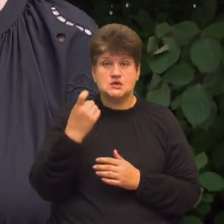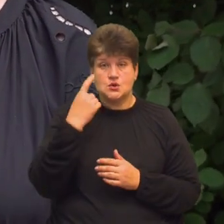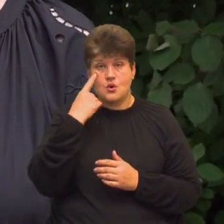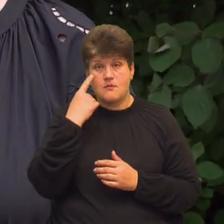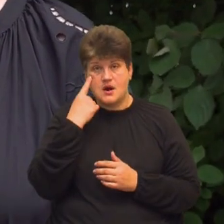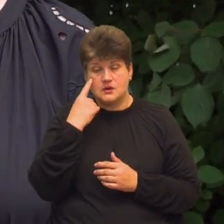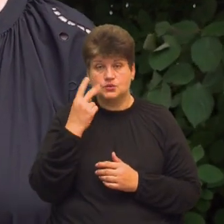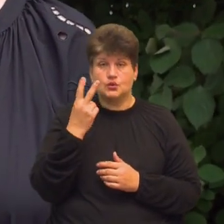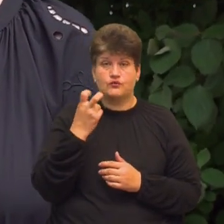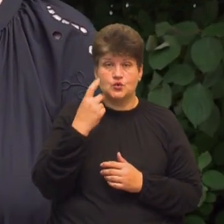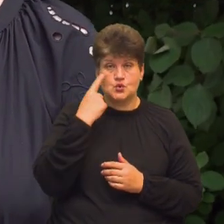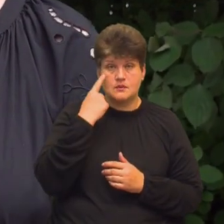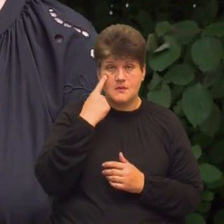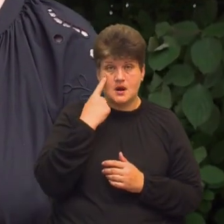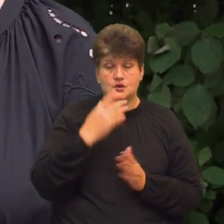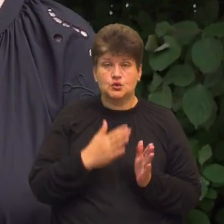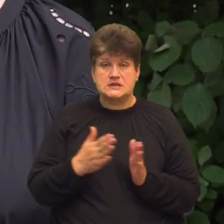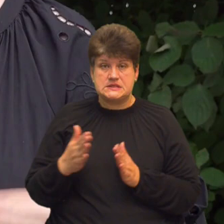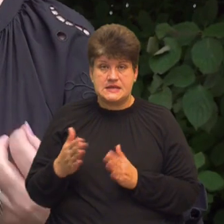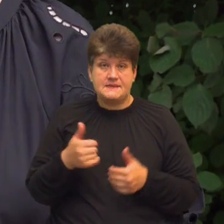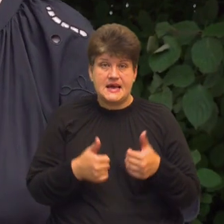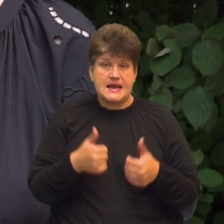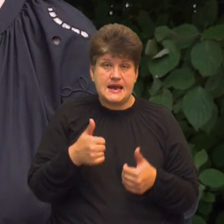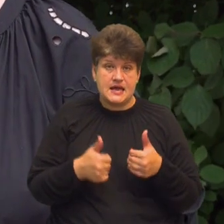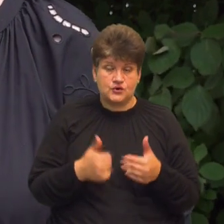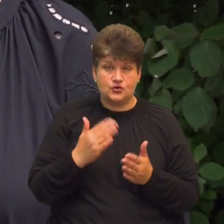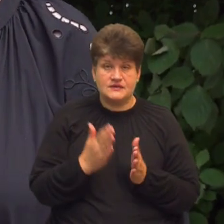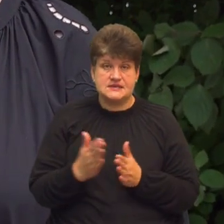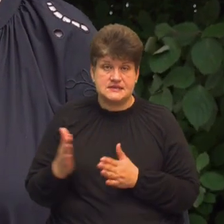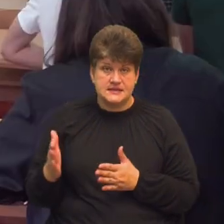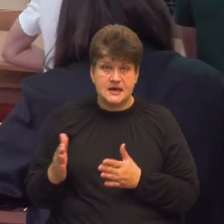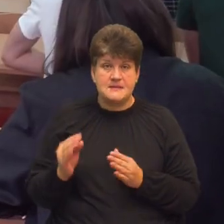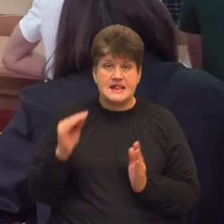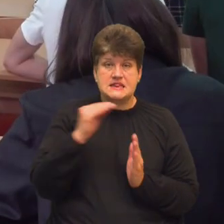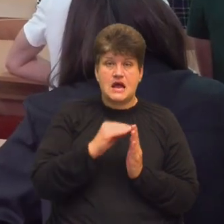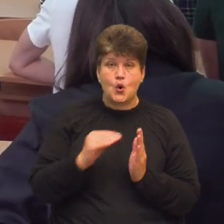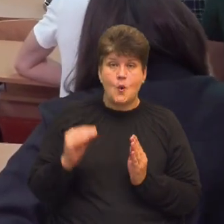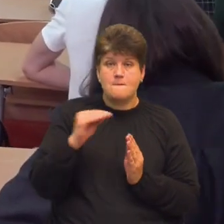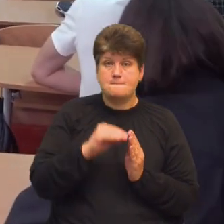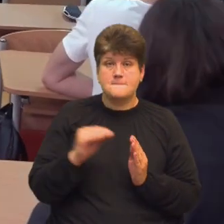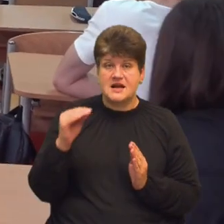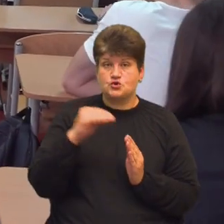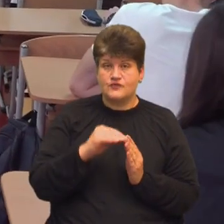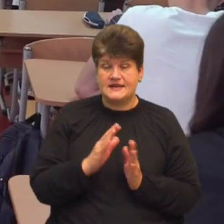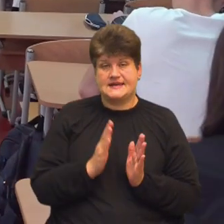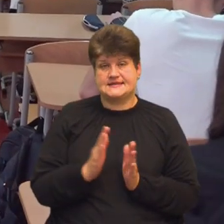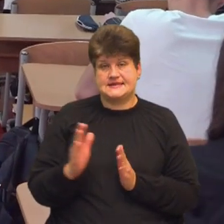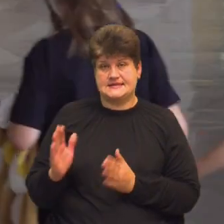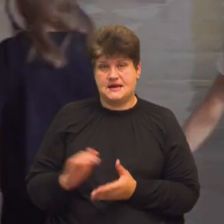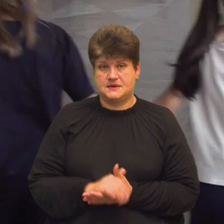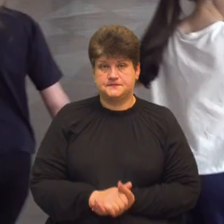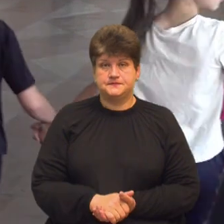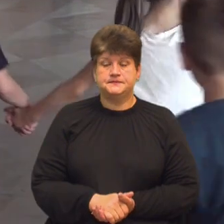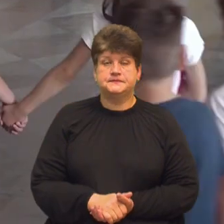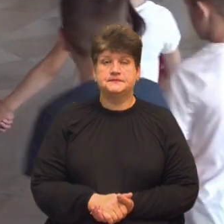200-бальну систему, рейтингові системи, накопичувальні системи. Тетяна Панченко, Андрій Бодак, Суспільне